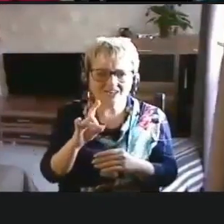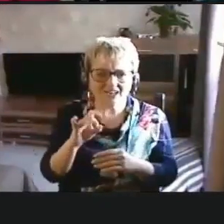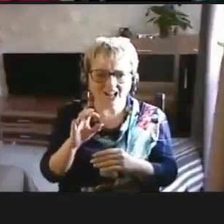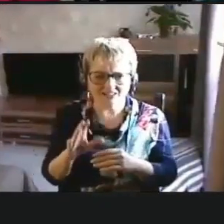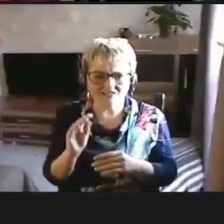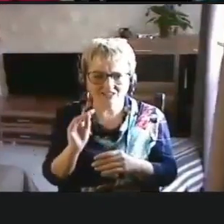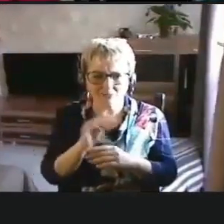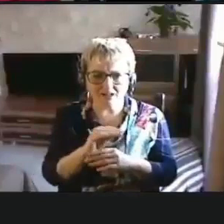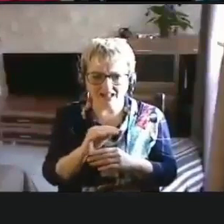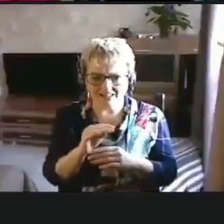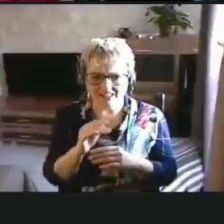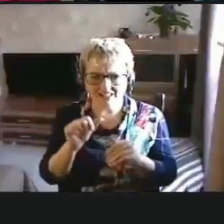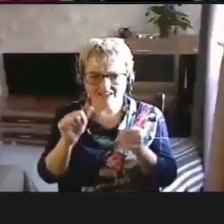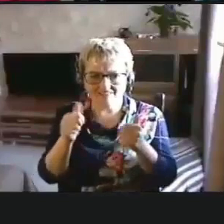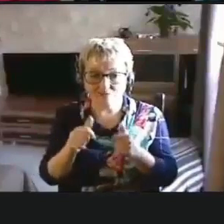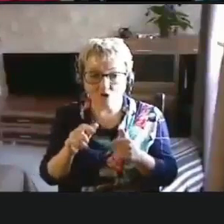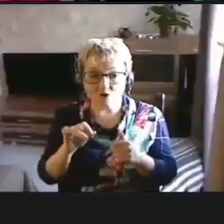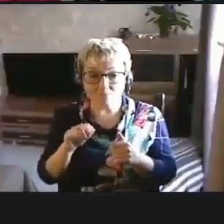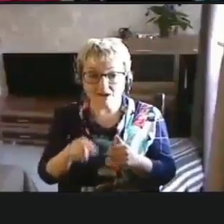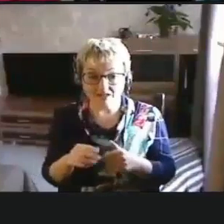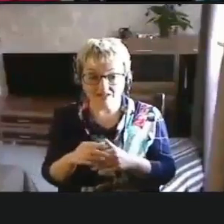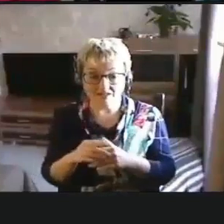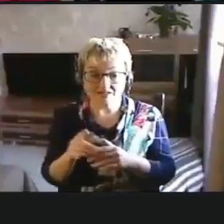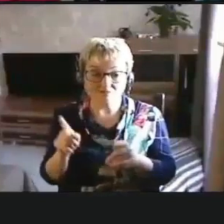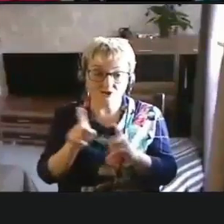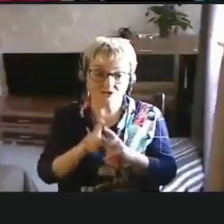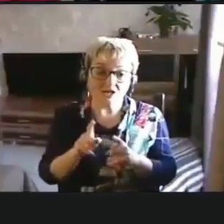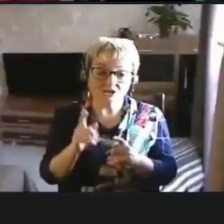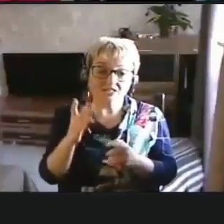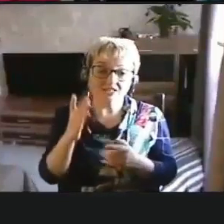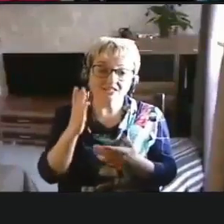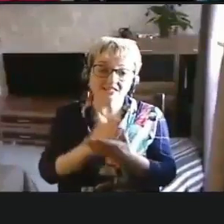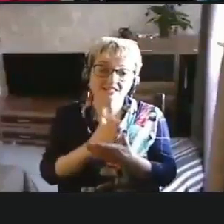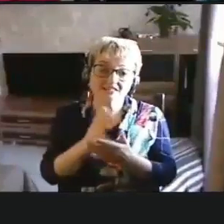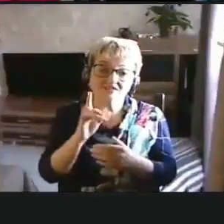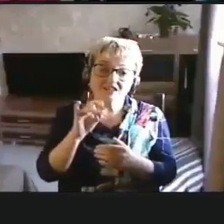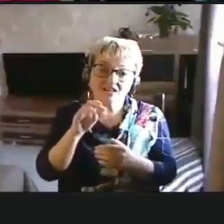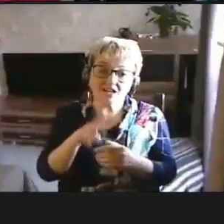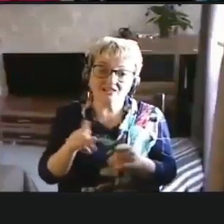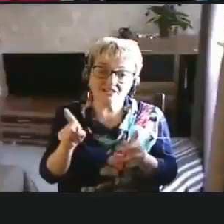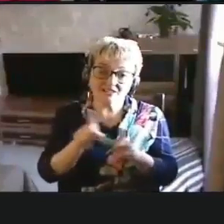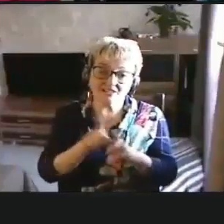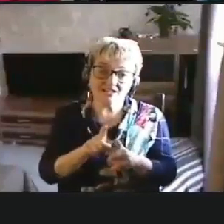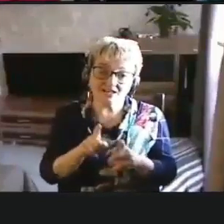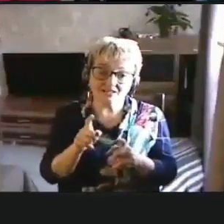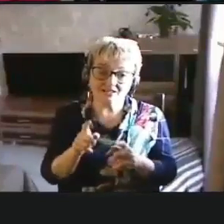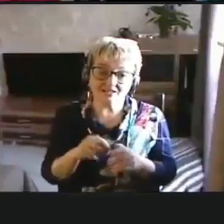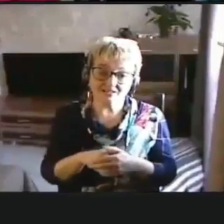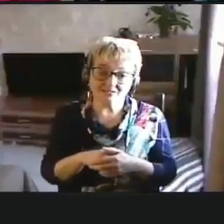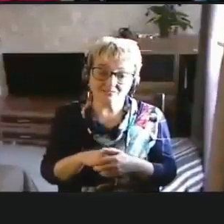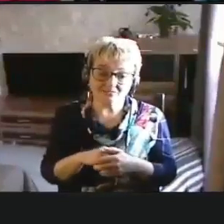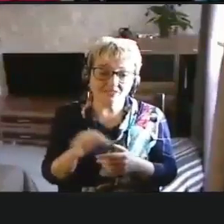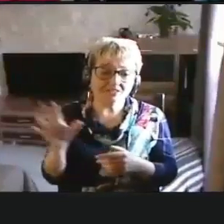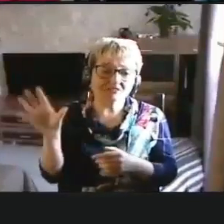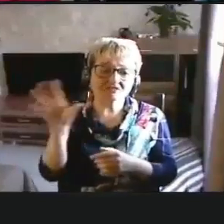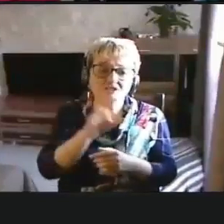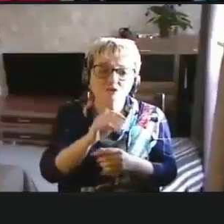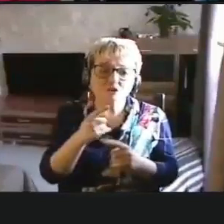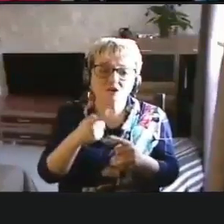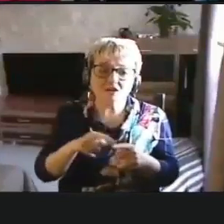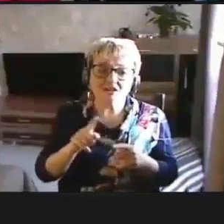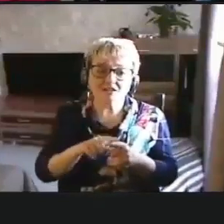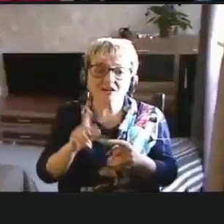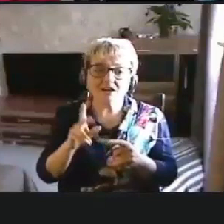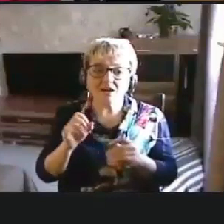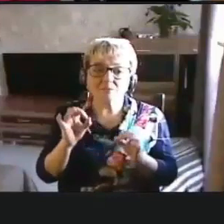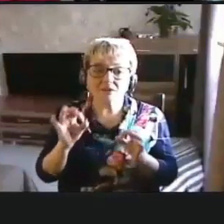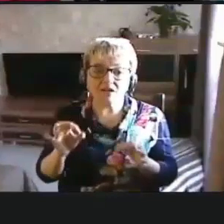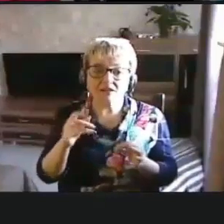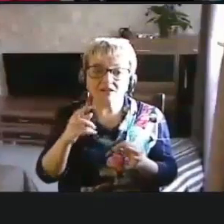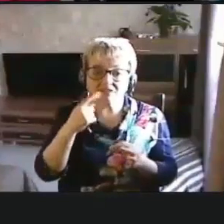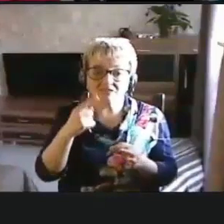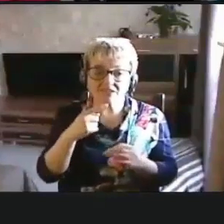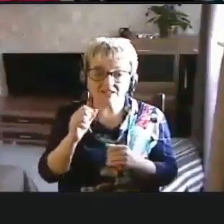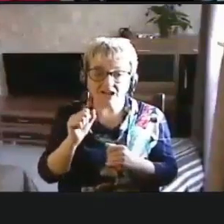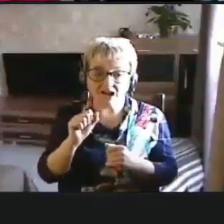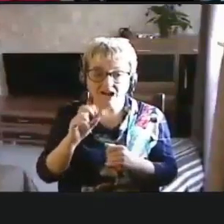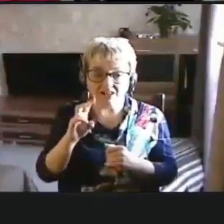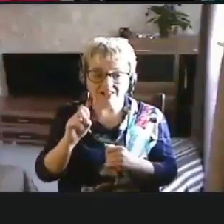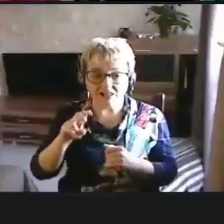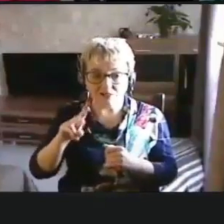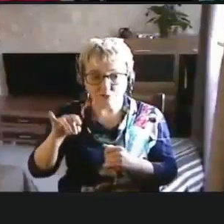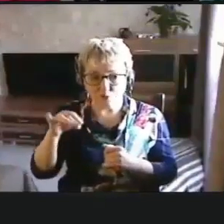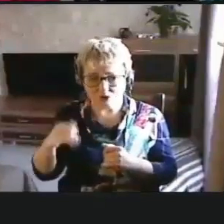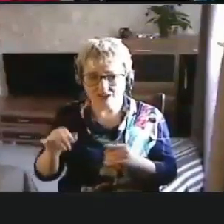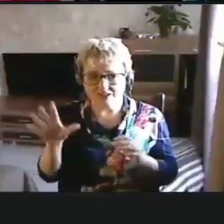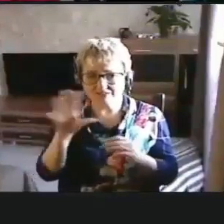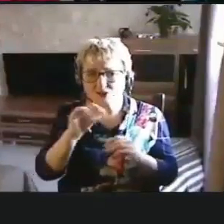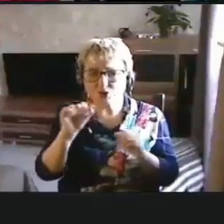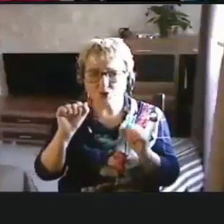дополнительных форматов. Так что есть варианты такие. Все это, как правильно говорит Анатолий, все